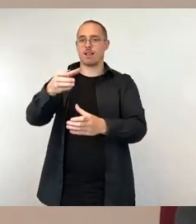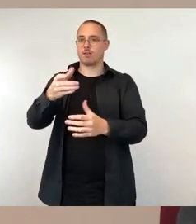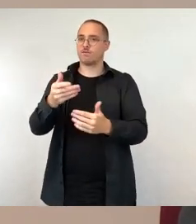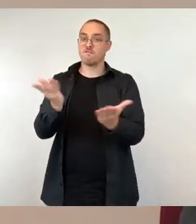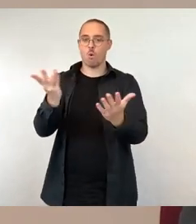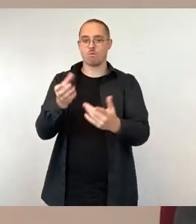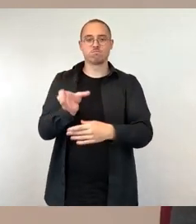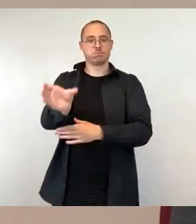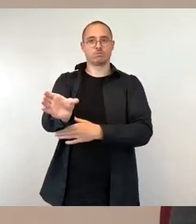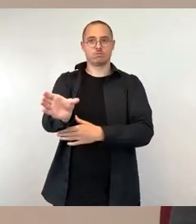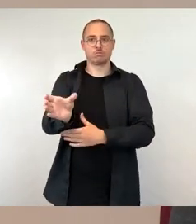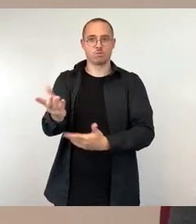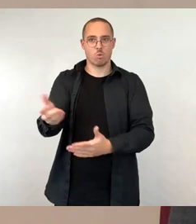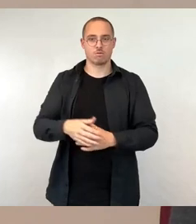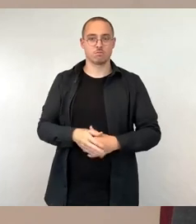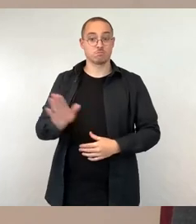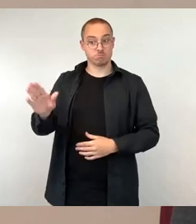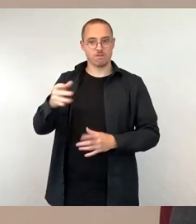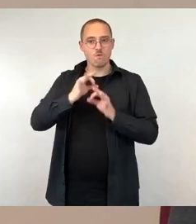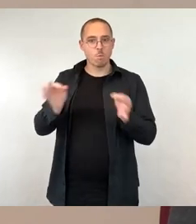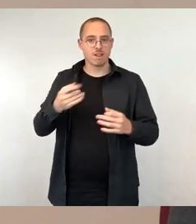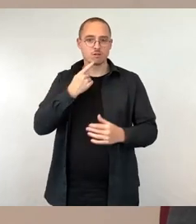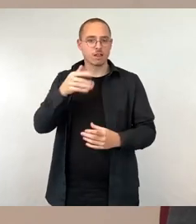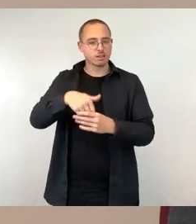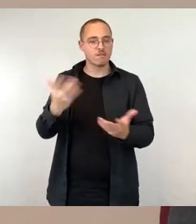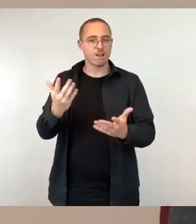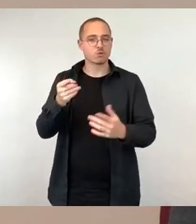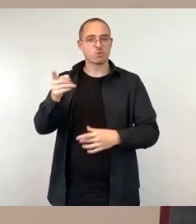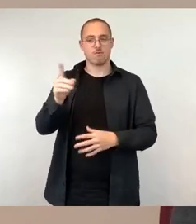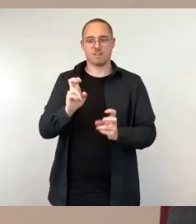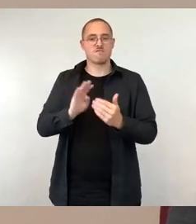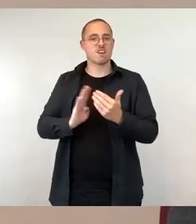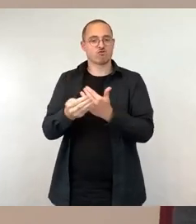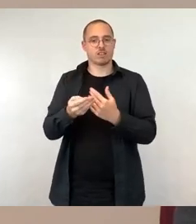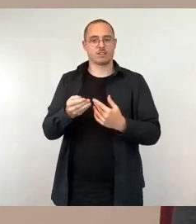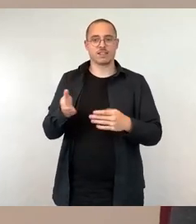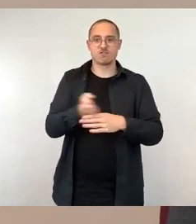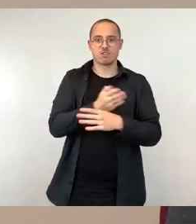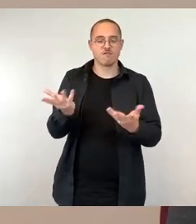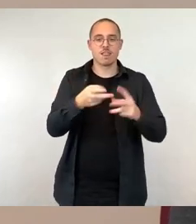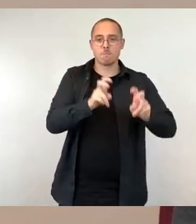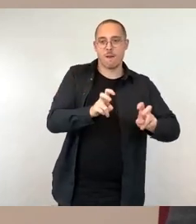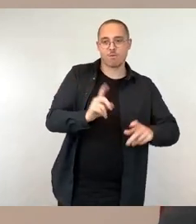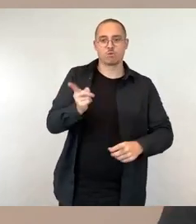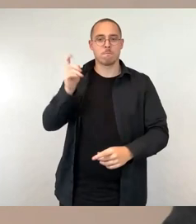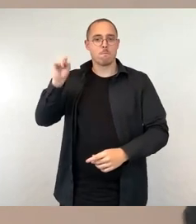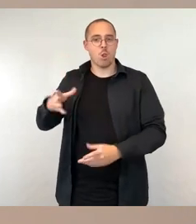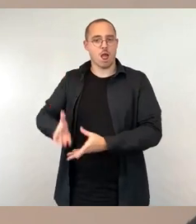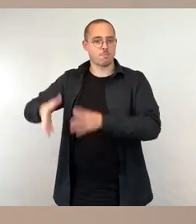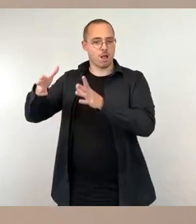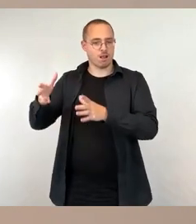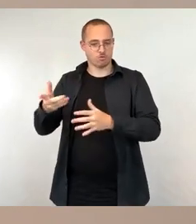werden würde zwischen Büschen und Bänken und Mülleimern, kann verwaltungsseitig so nicht nachvollzogen werden, denn